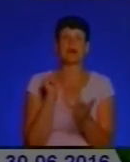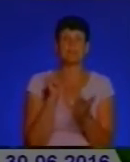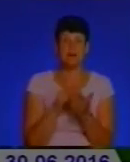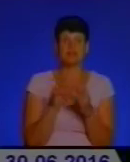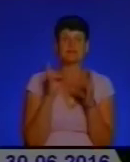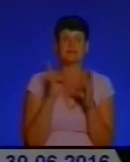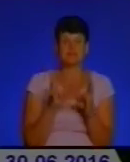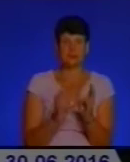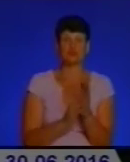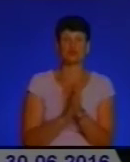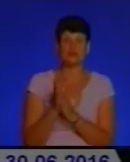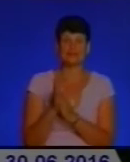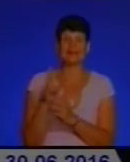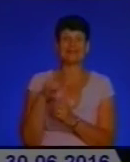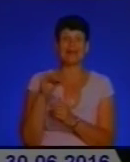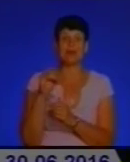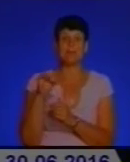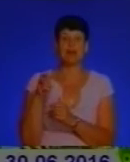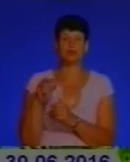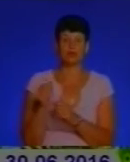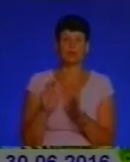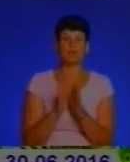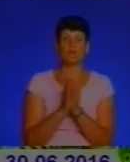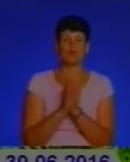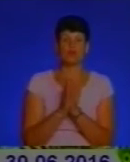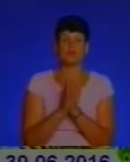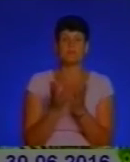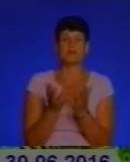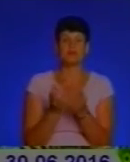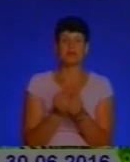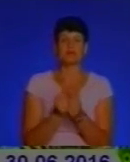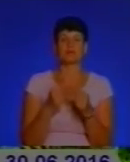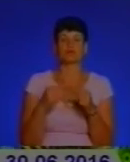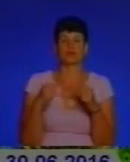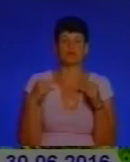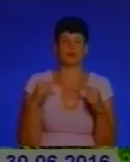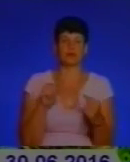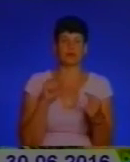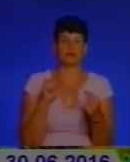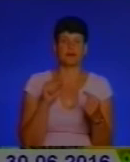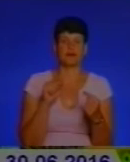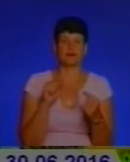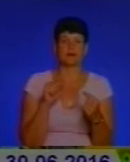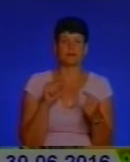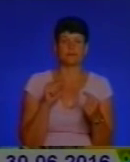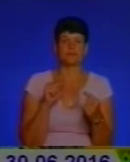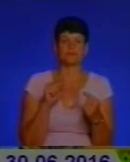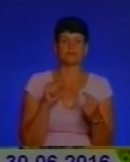небезпечну рослину, дерматологи рекомендують… Прийняти будь-який антигістамінний препарат, такі відомі, як